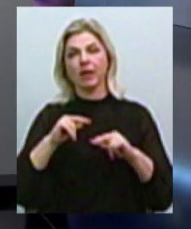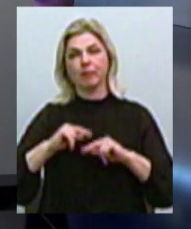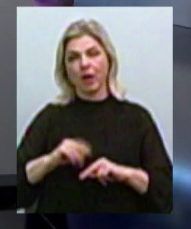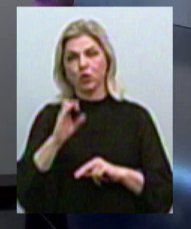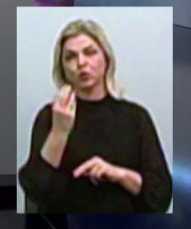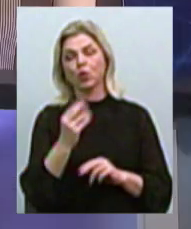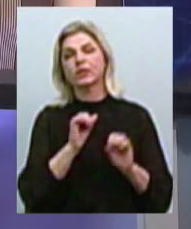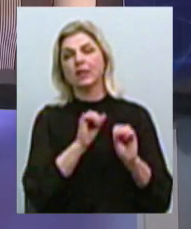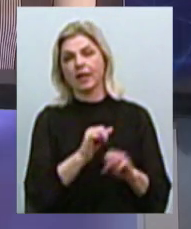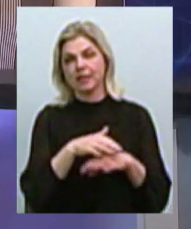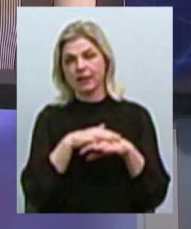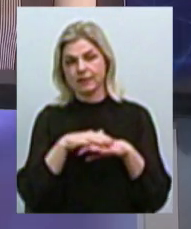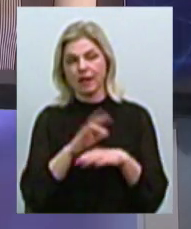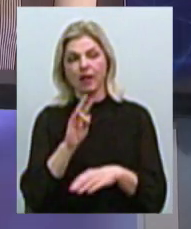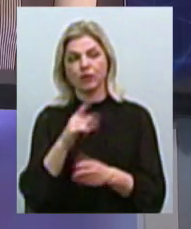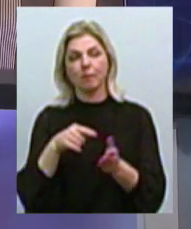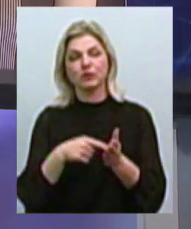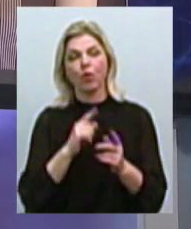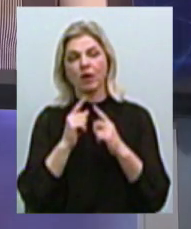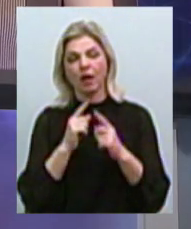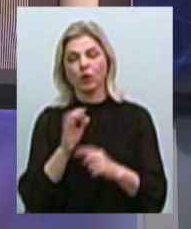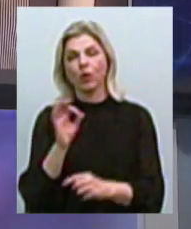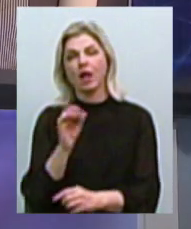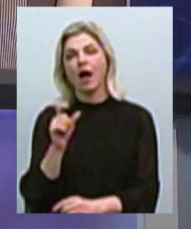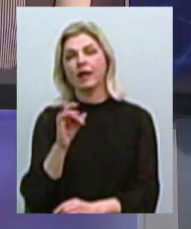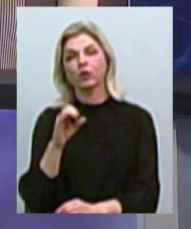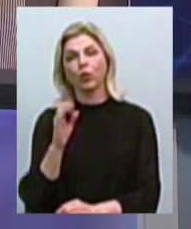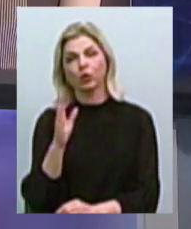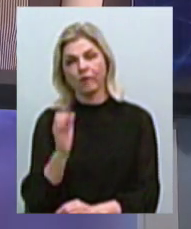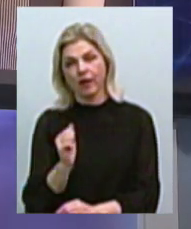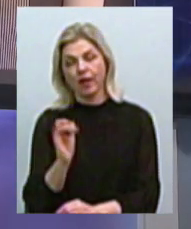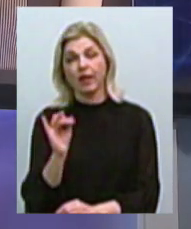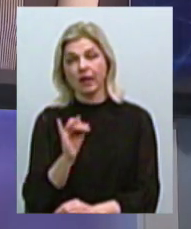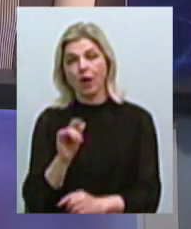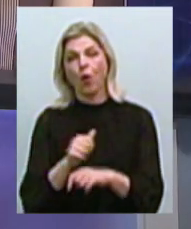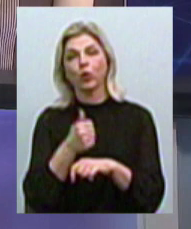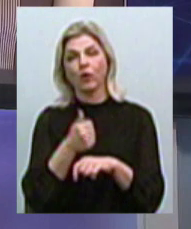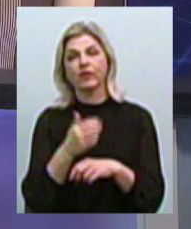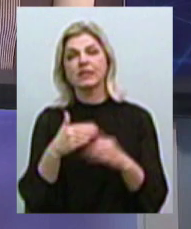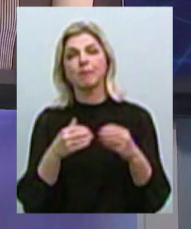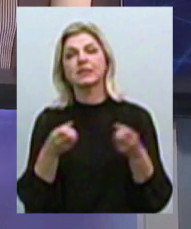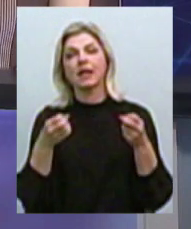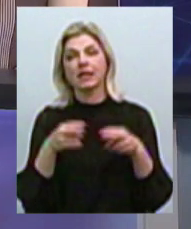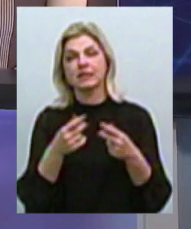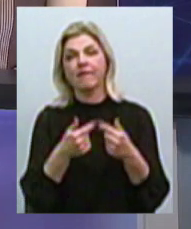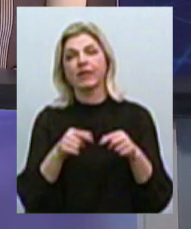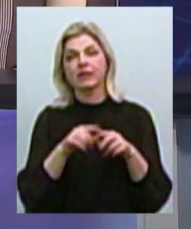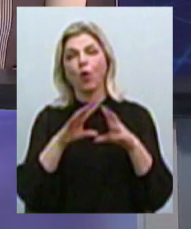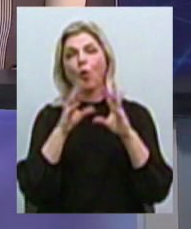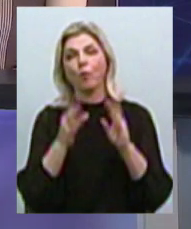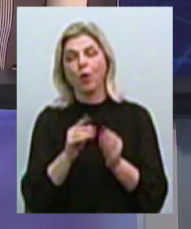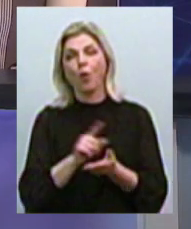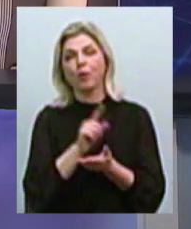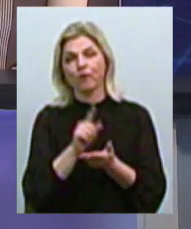соціального захисту населення Миколаївської міської ради Олена Харитонова та головний спеціаліст відділу загальнообов